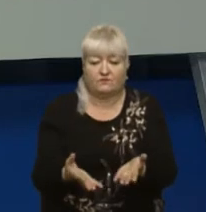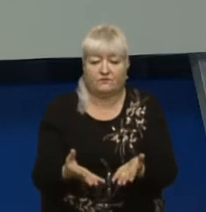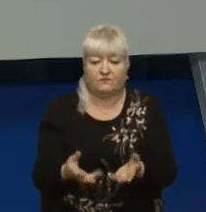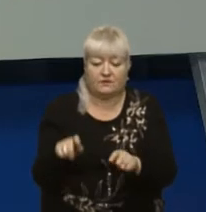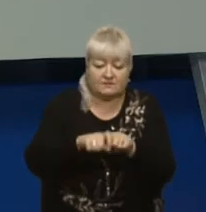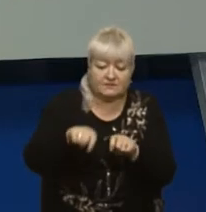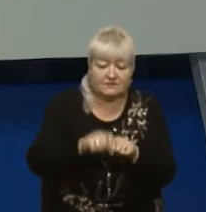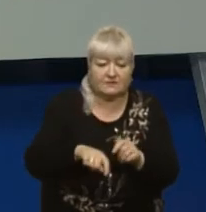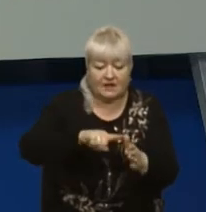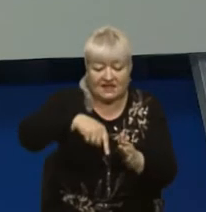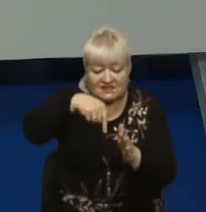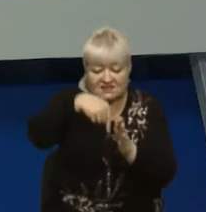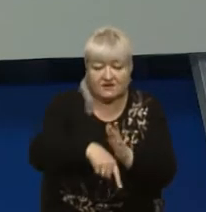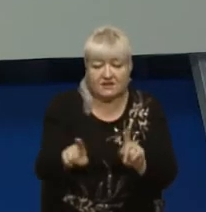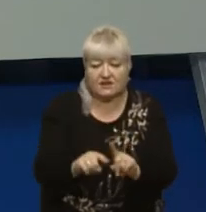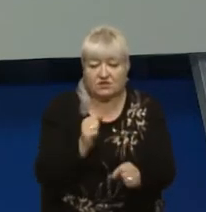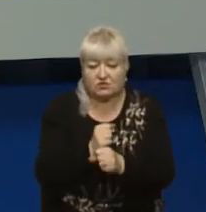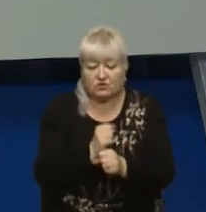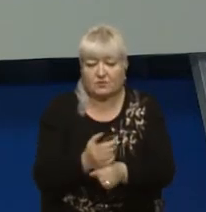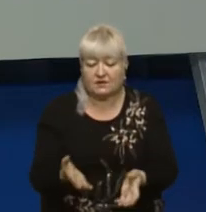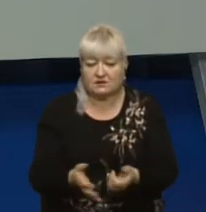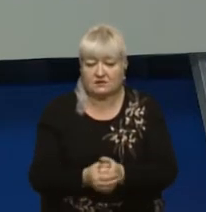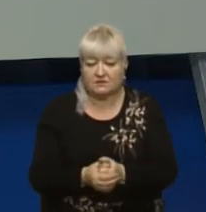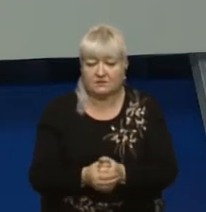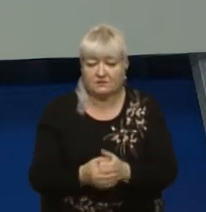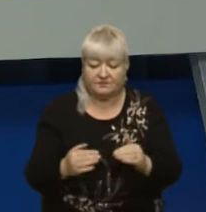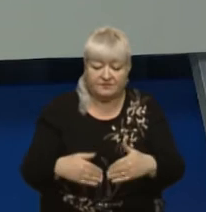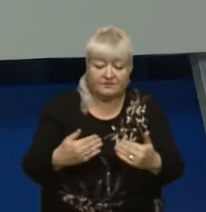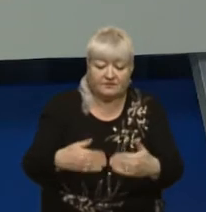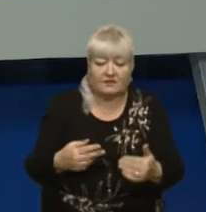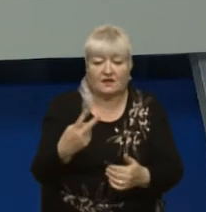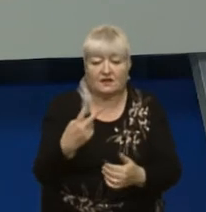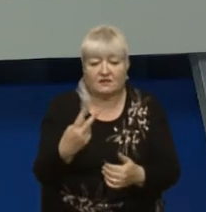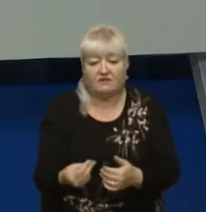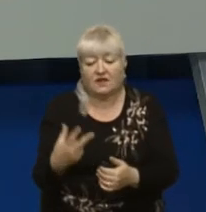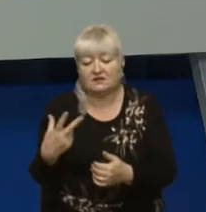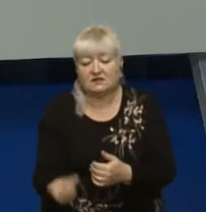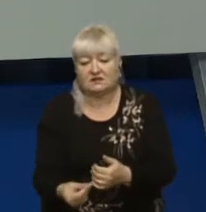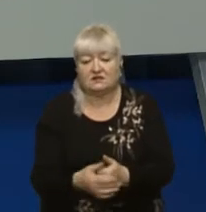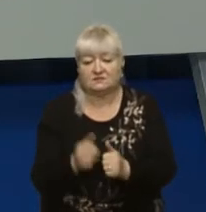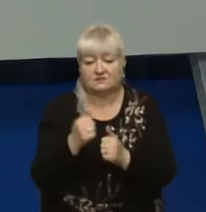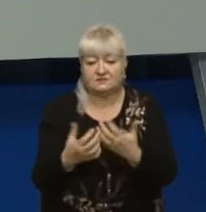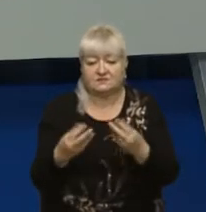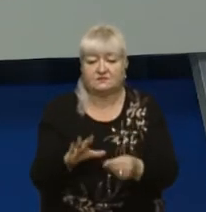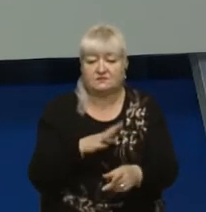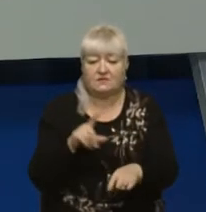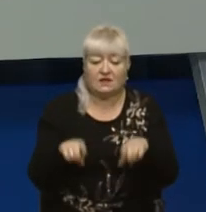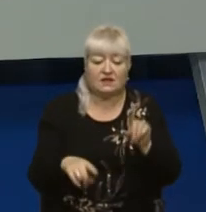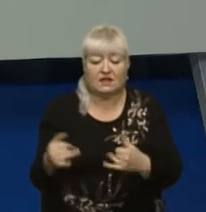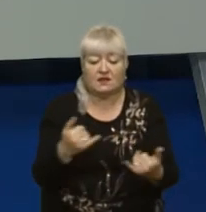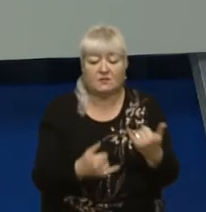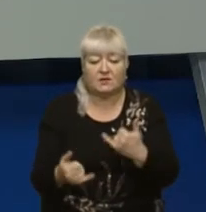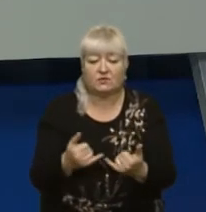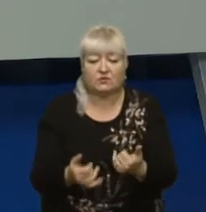сверловини, які робилися під час аналізу. Тобто відкладалися на 2-3 дні, деякі були також лабораторні